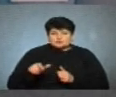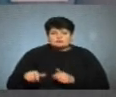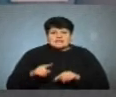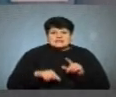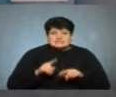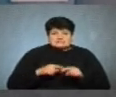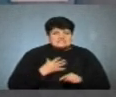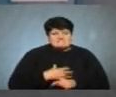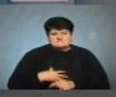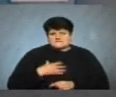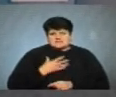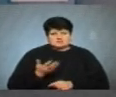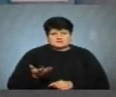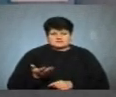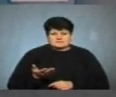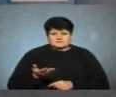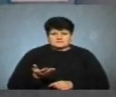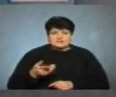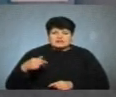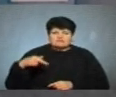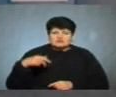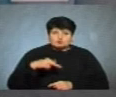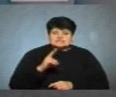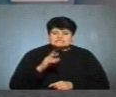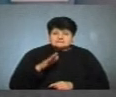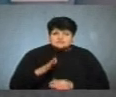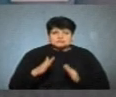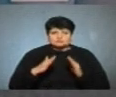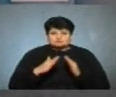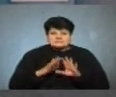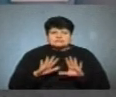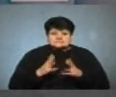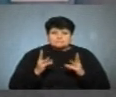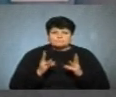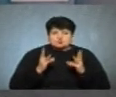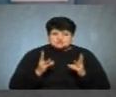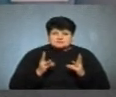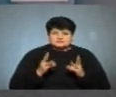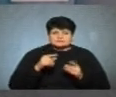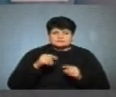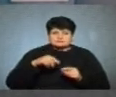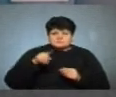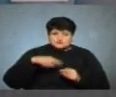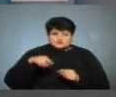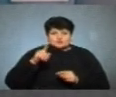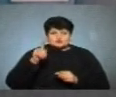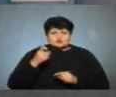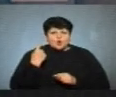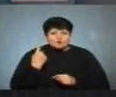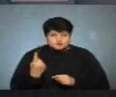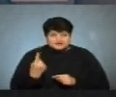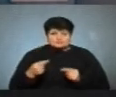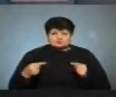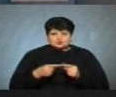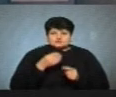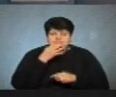найважливіше. Виходите з квартири, з будинку, де сталася пожежа, набирайте 101. Чітко мусите